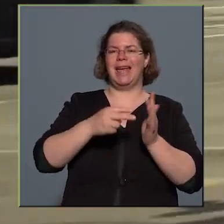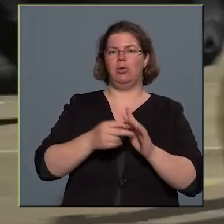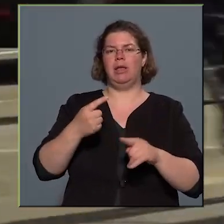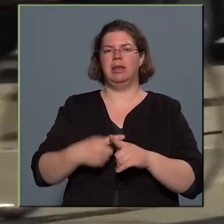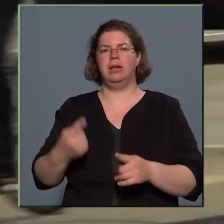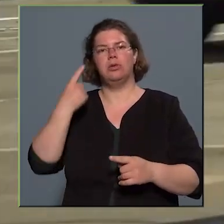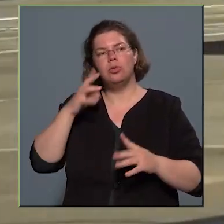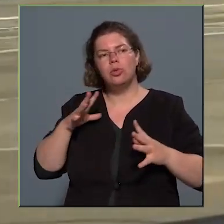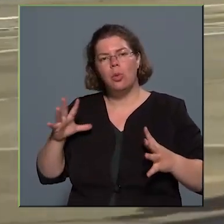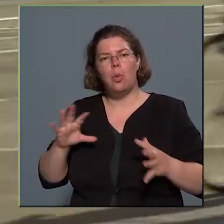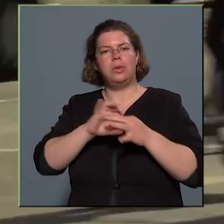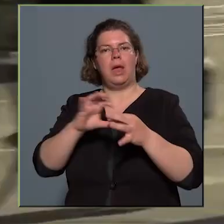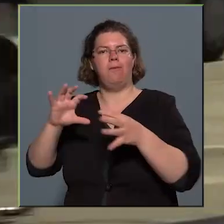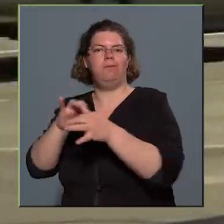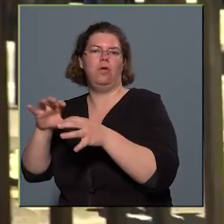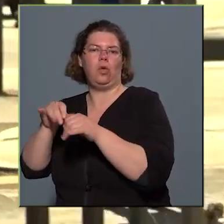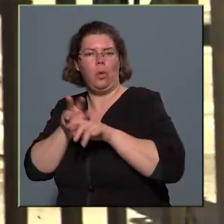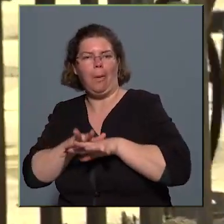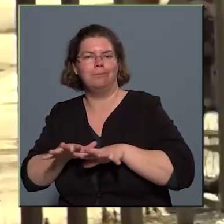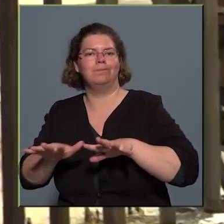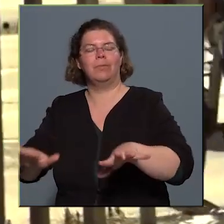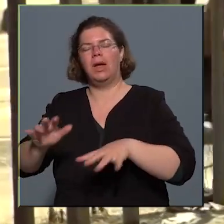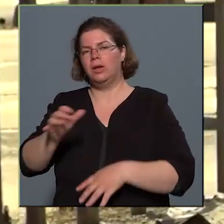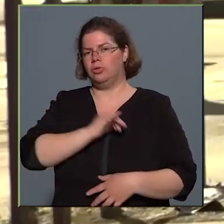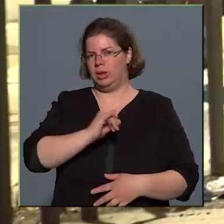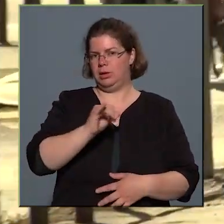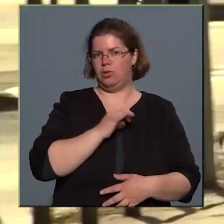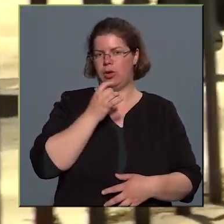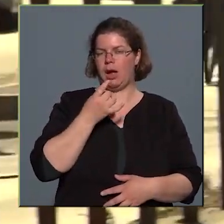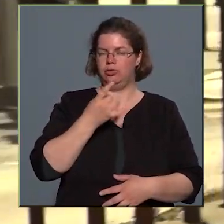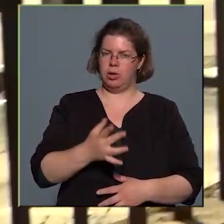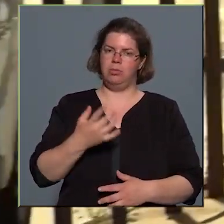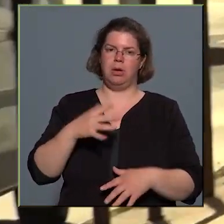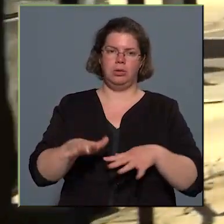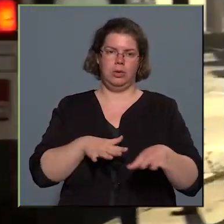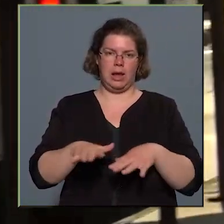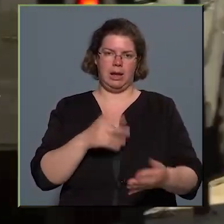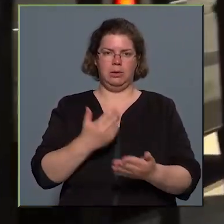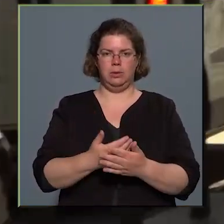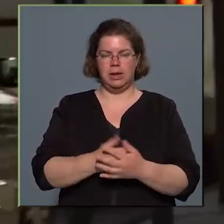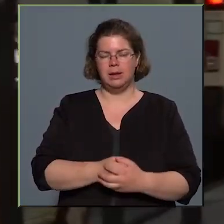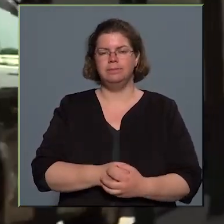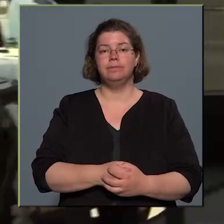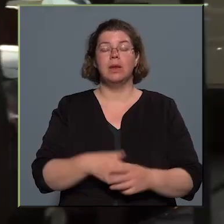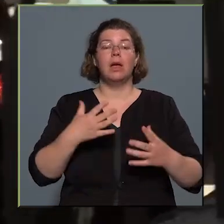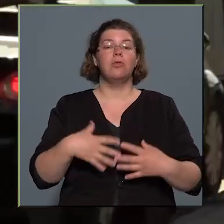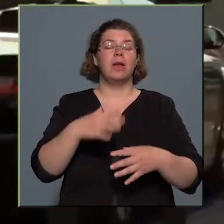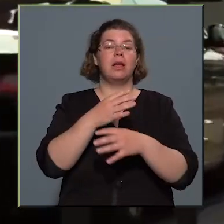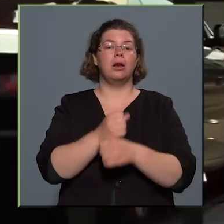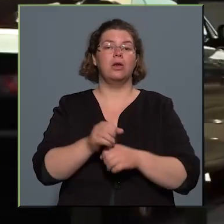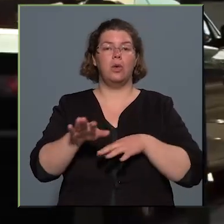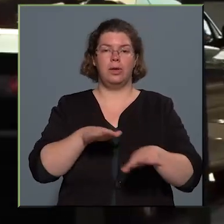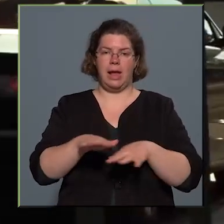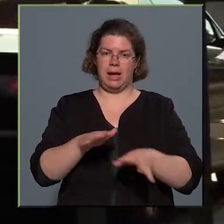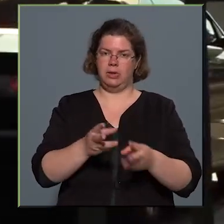összefüggően kerékpározható, kerékpározható, illetve biztonságosan közlekedhető legyen. A fenntartható közlekedési módoknak a